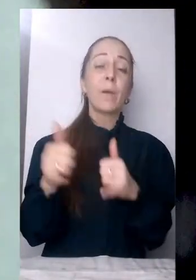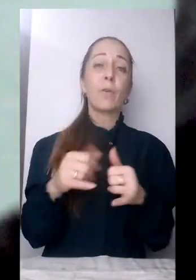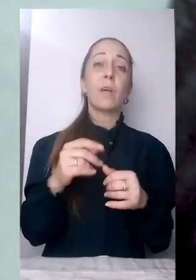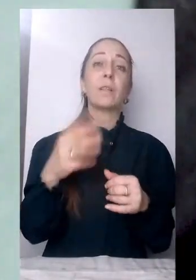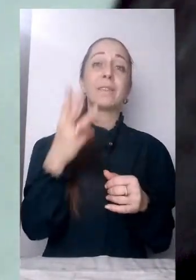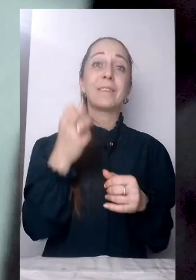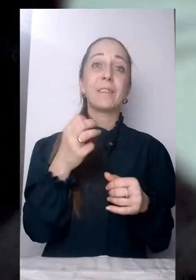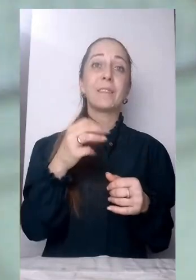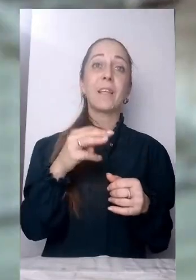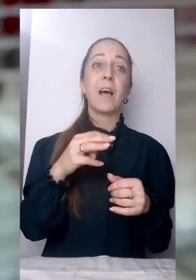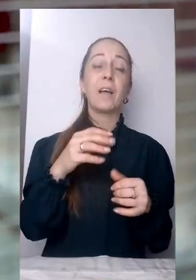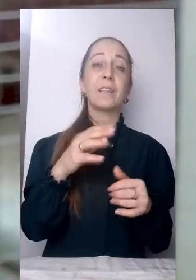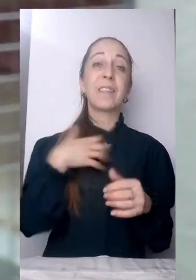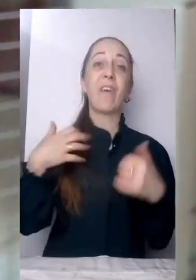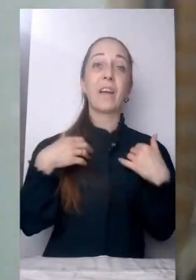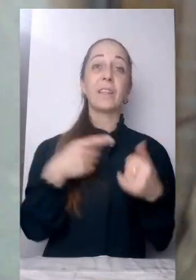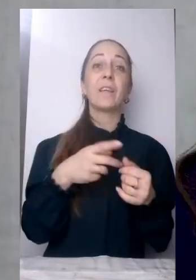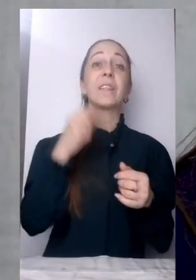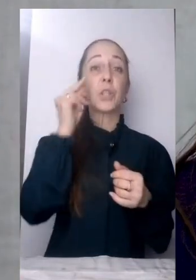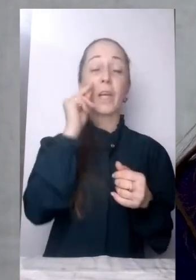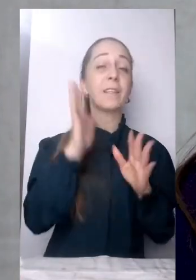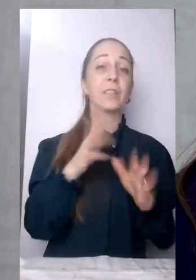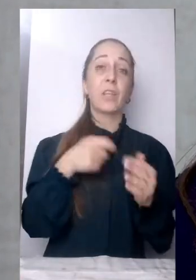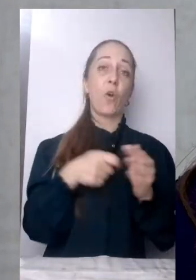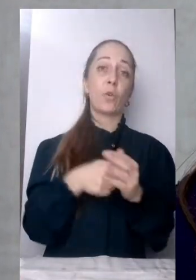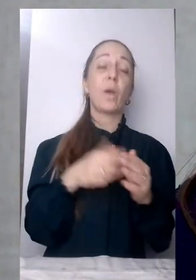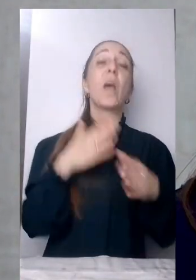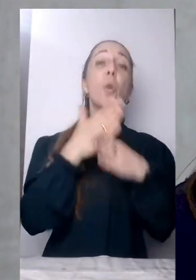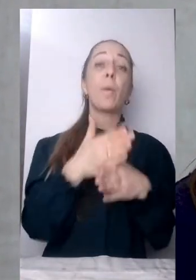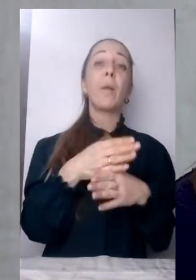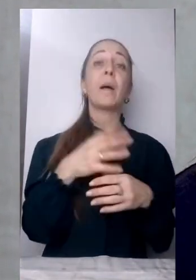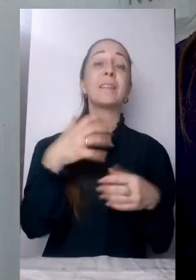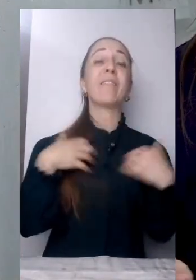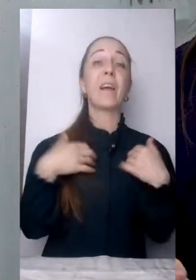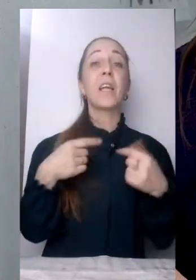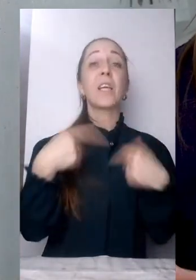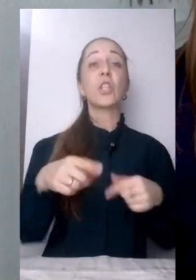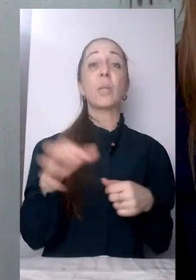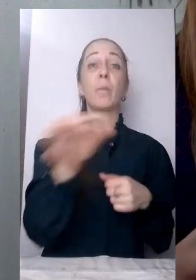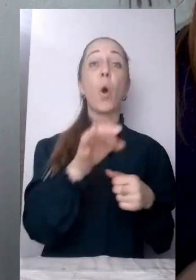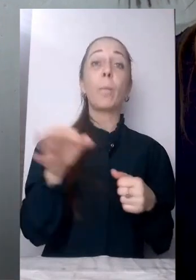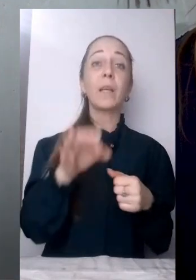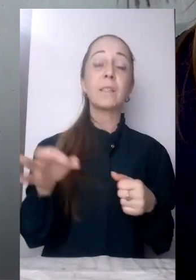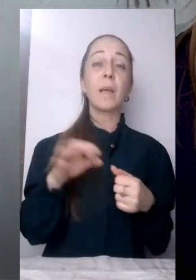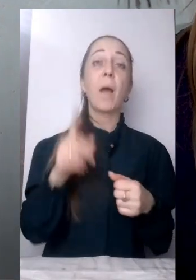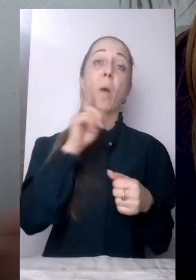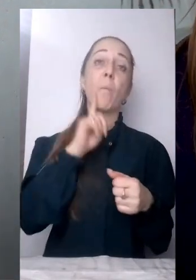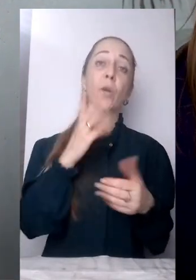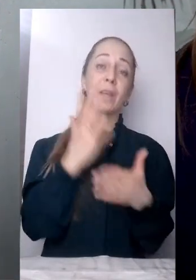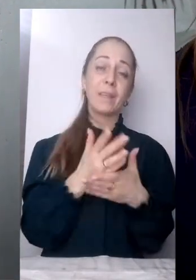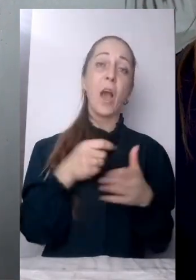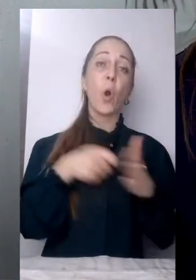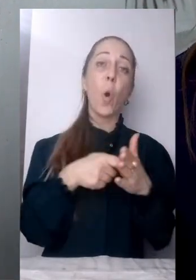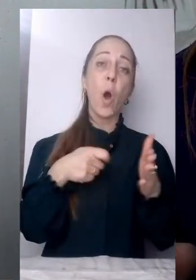Вона не лише у Черкасах годує кормом котів, але й допомагає тваринам в інших областях. Поки є корм в магазинах, на складах, ми